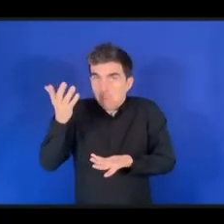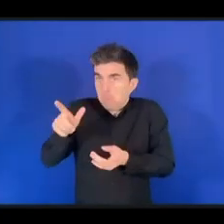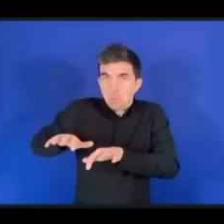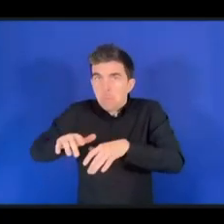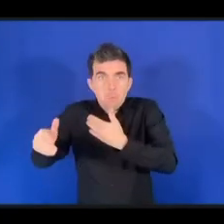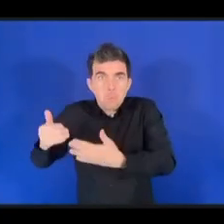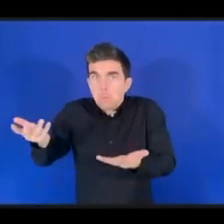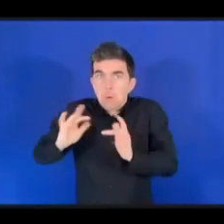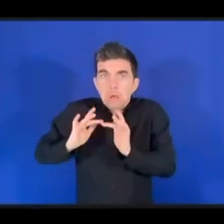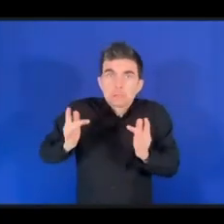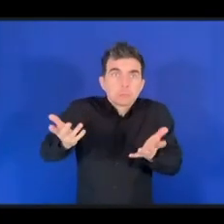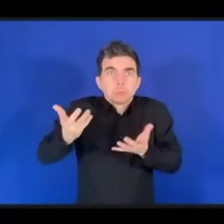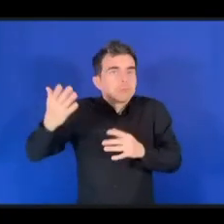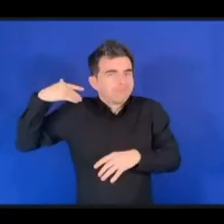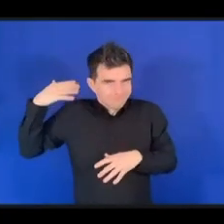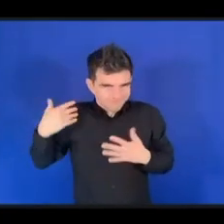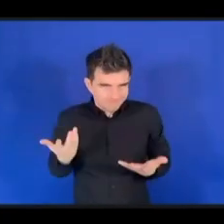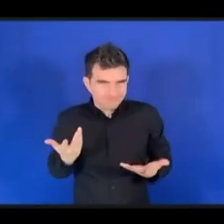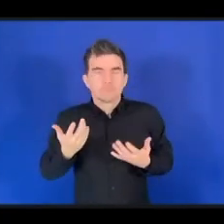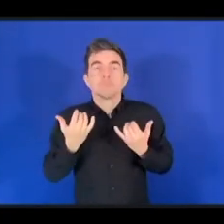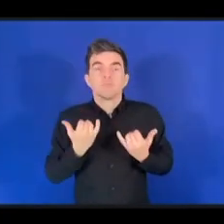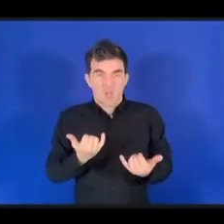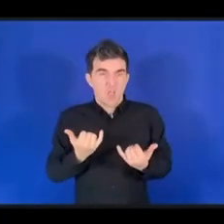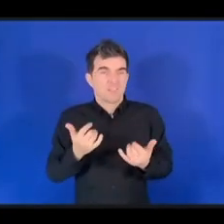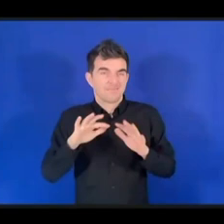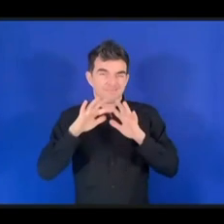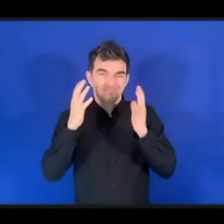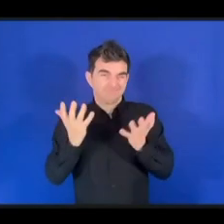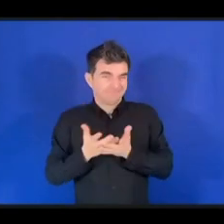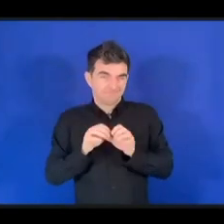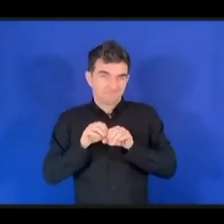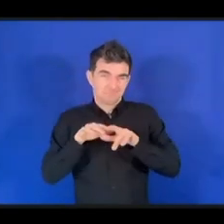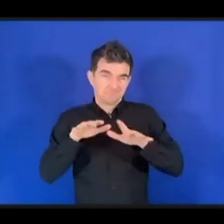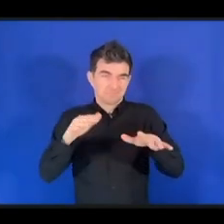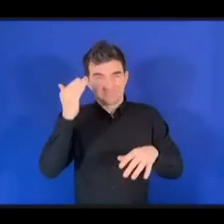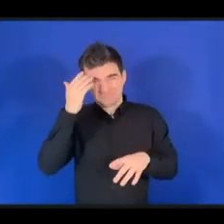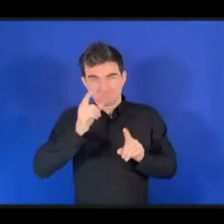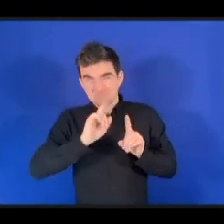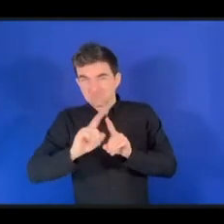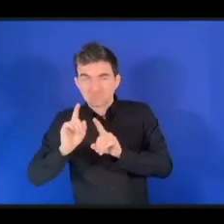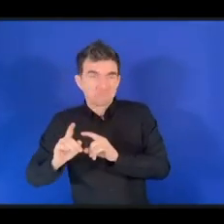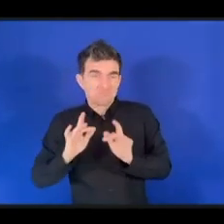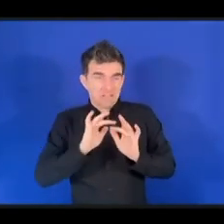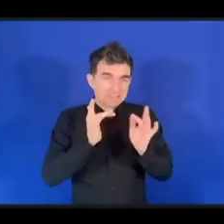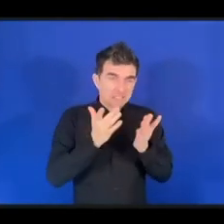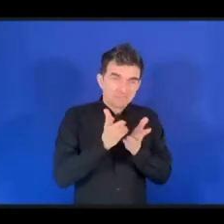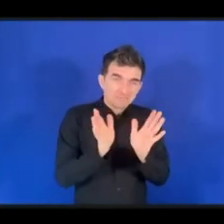есть возможность прислушаться к разным точкам зрения, к людям с разным опытом. Город, в котором